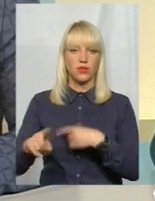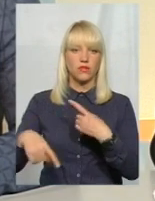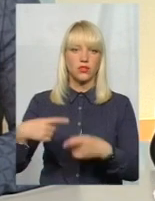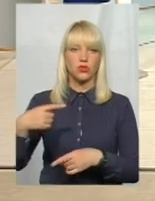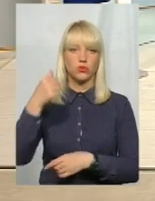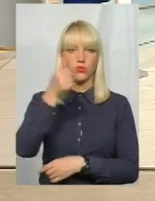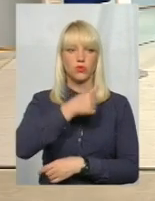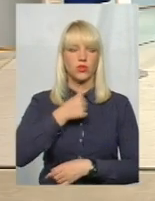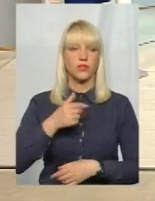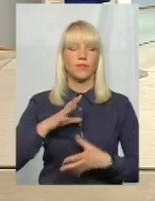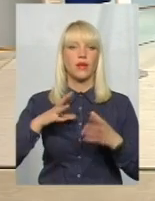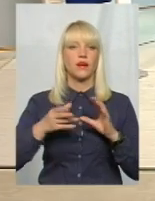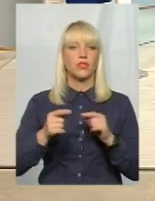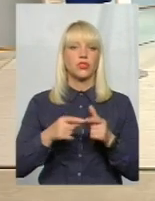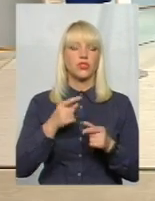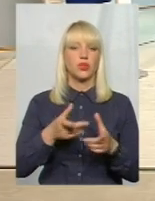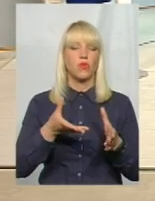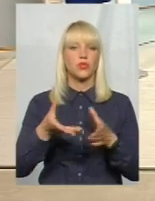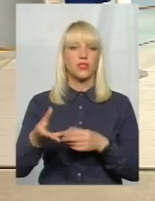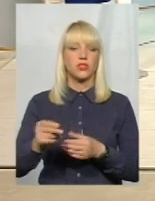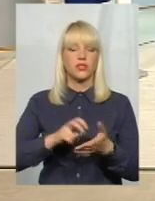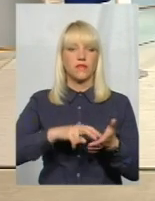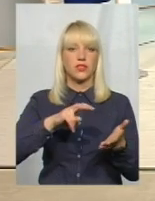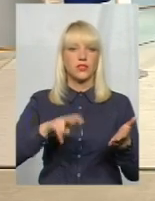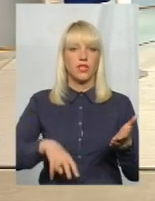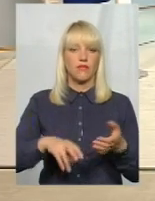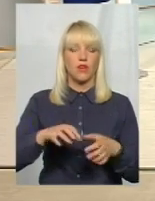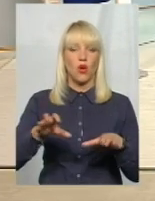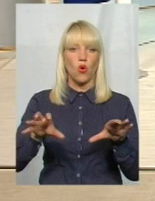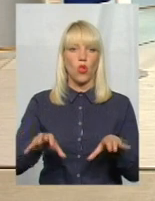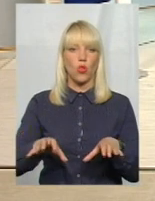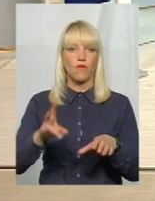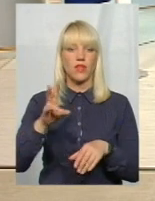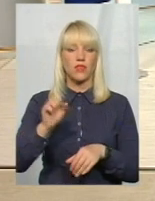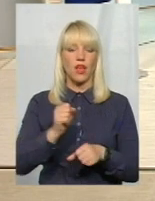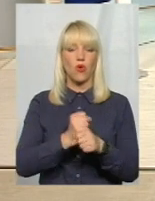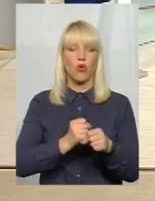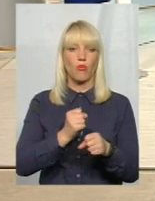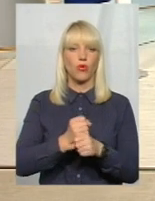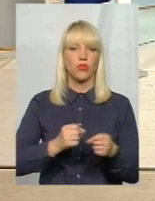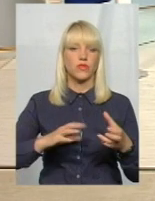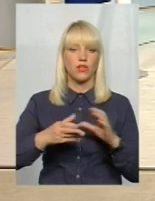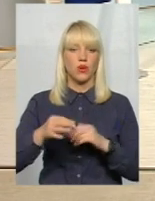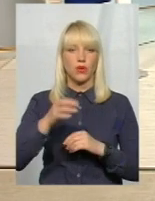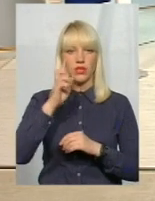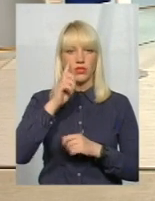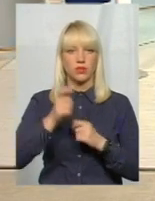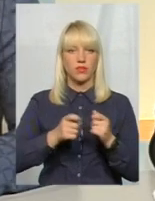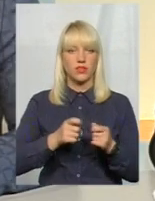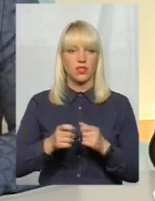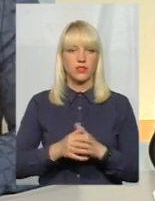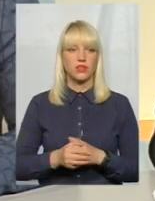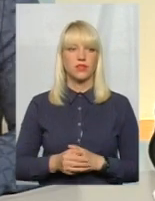році. А взагалі, чи позначиться відставка голови на роботу взагалі в облдержадміністрації, на